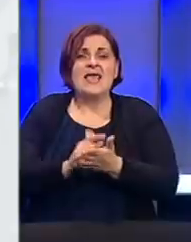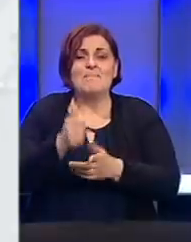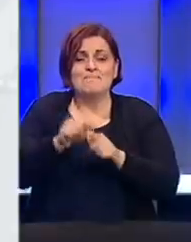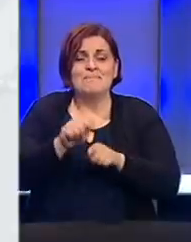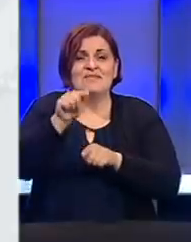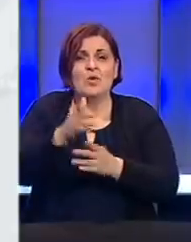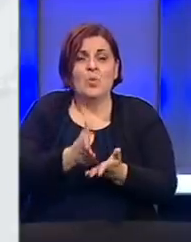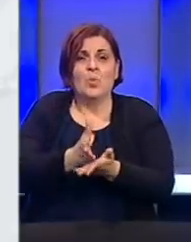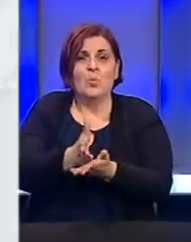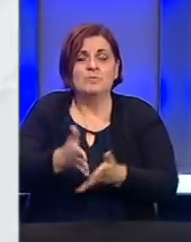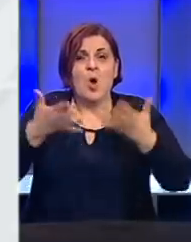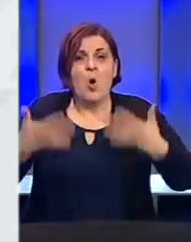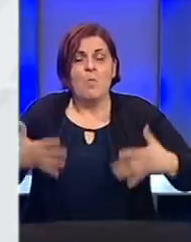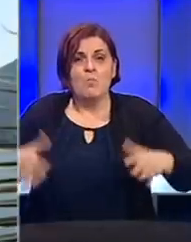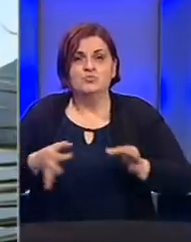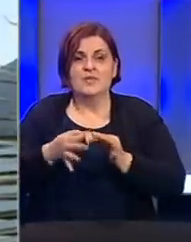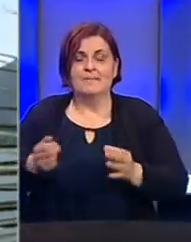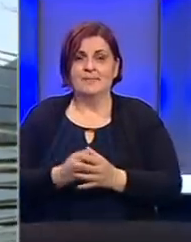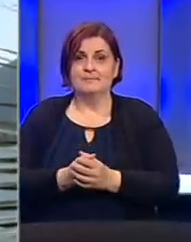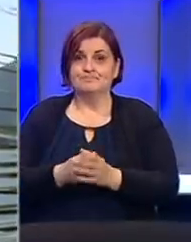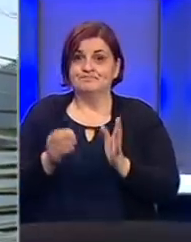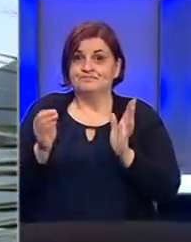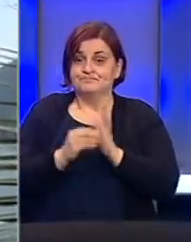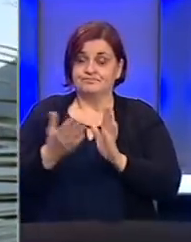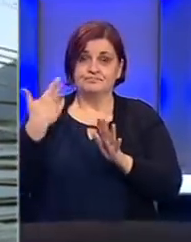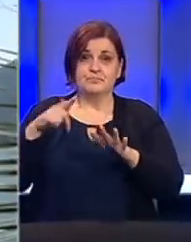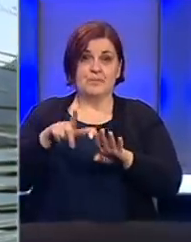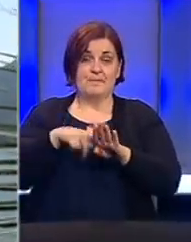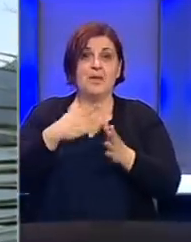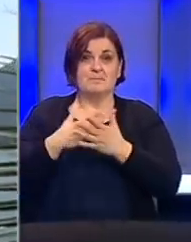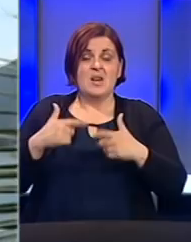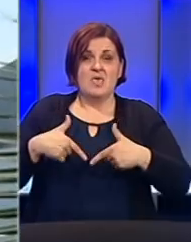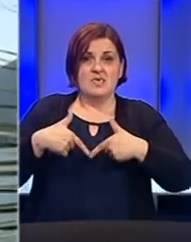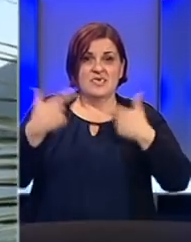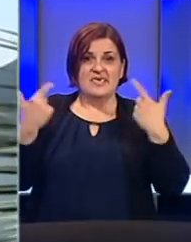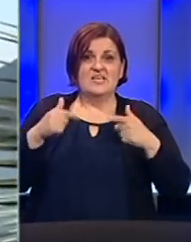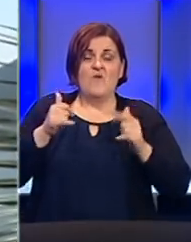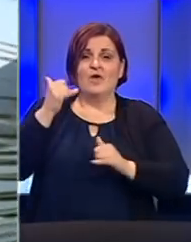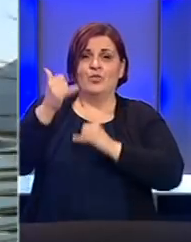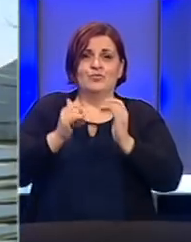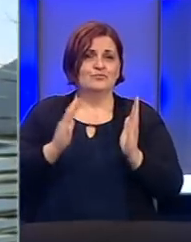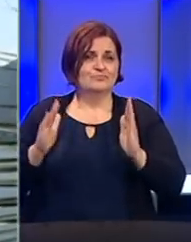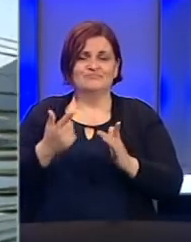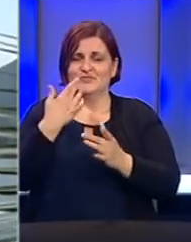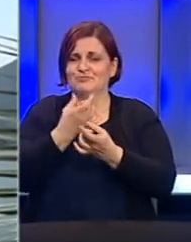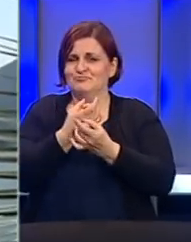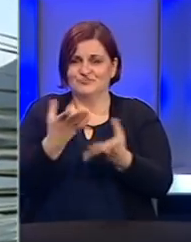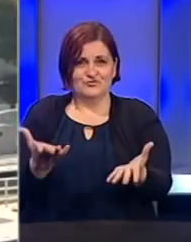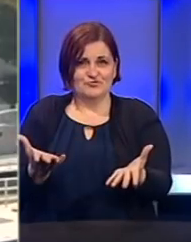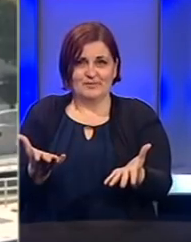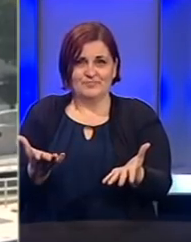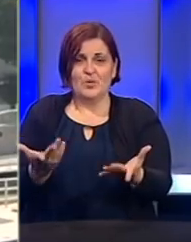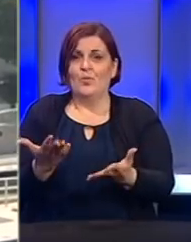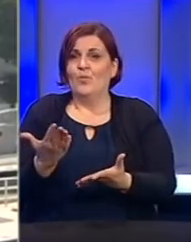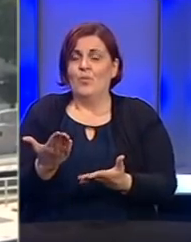korake u smjeru relaksacije mjera. Još protekloga mjeseca bilo jasno kako od ove turističke sezone neće biti gotovo ništa.